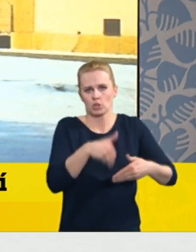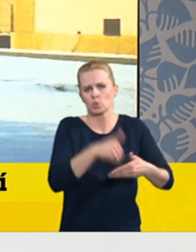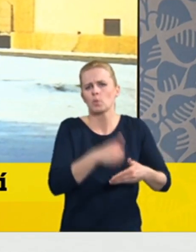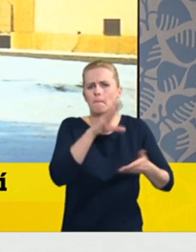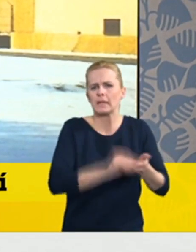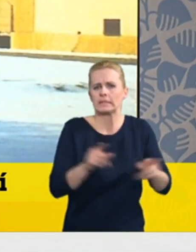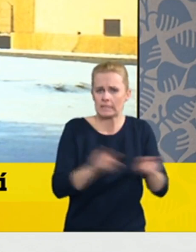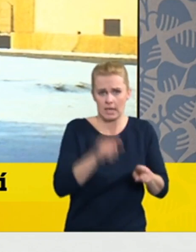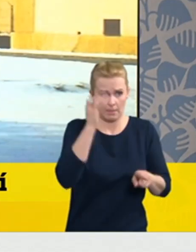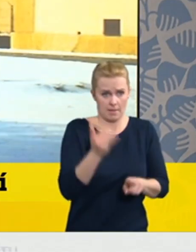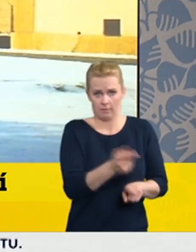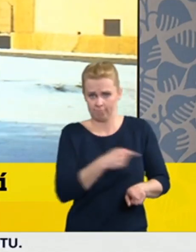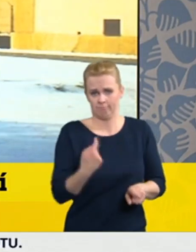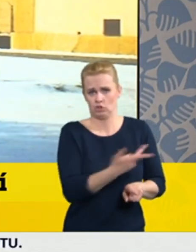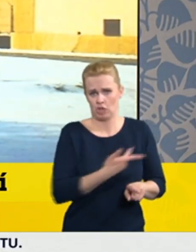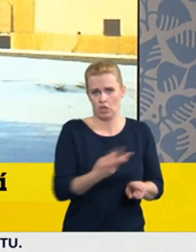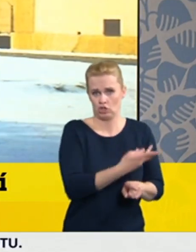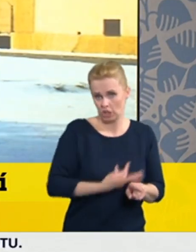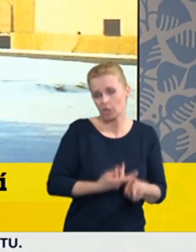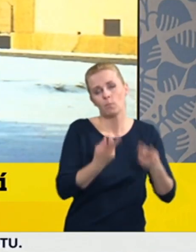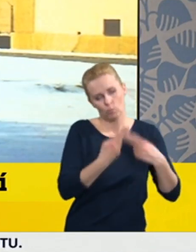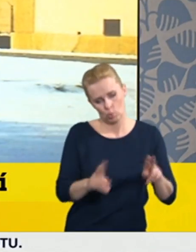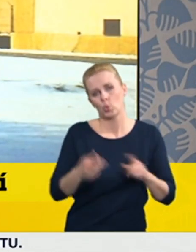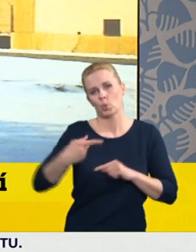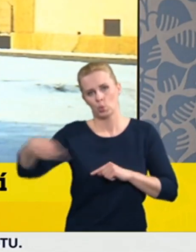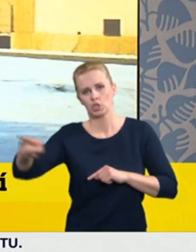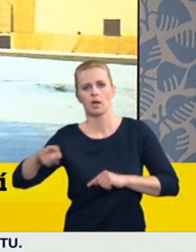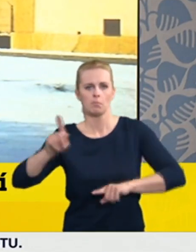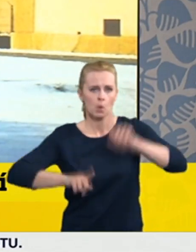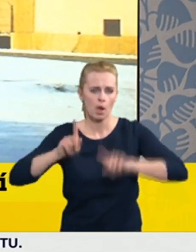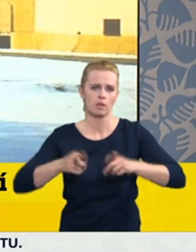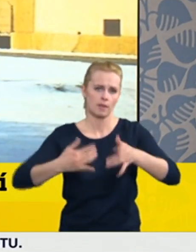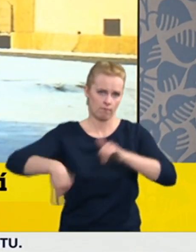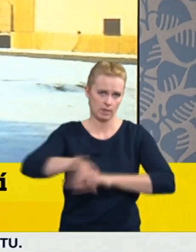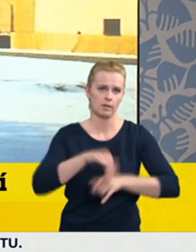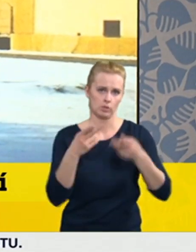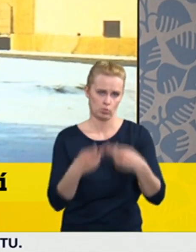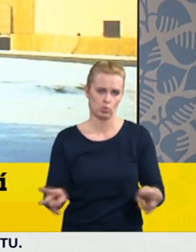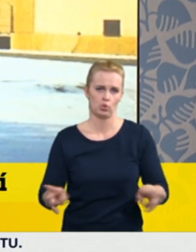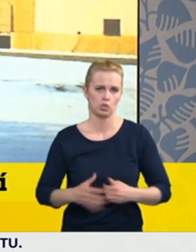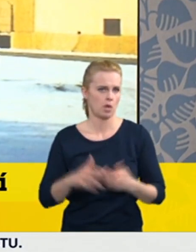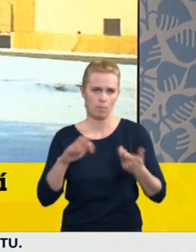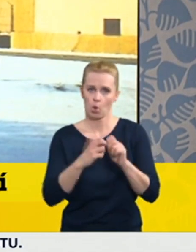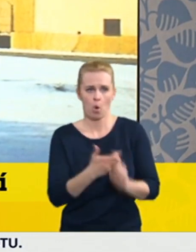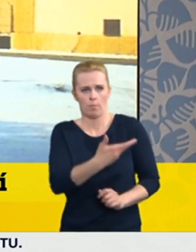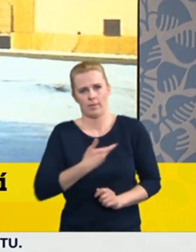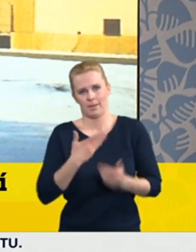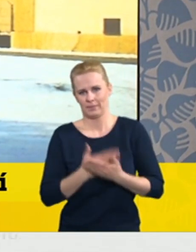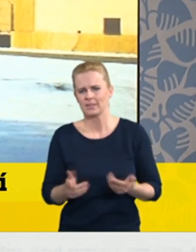tu epidemii by být neměl a ta ten druhý dotaz byl.